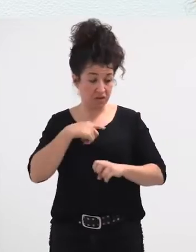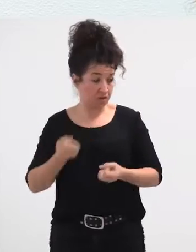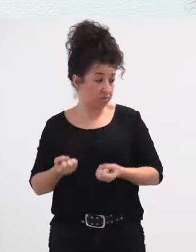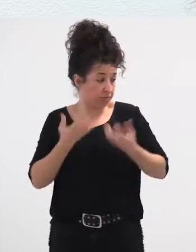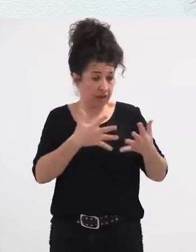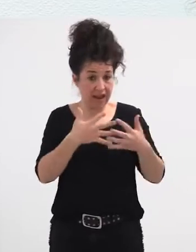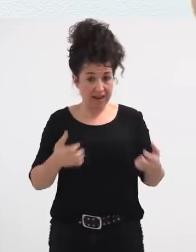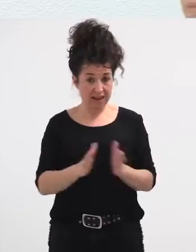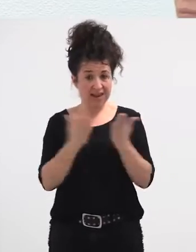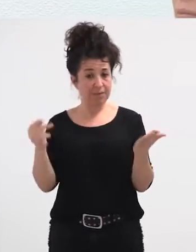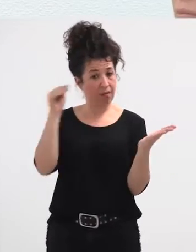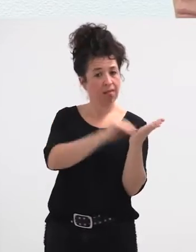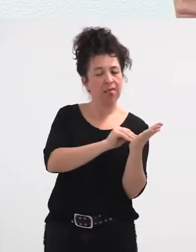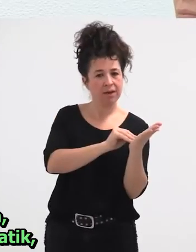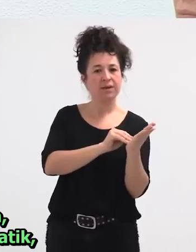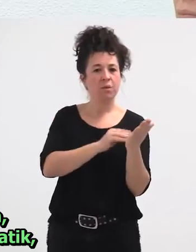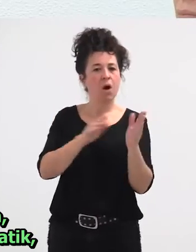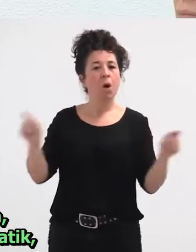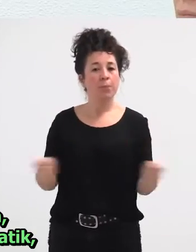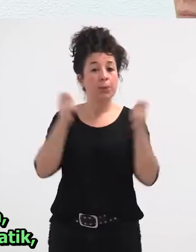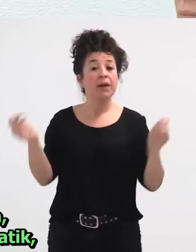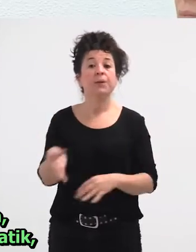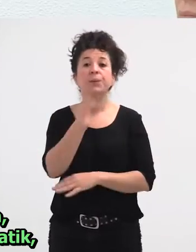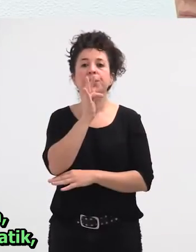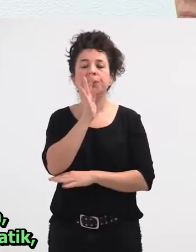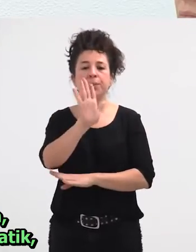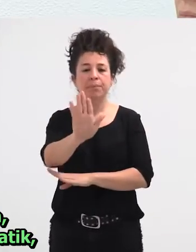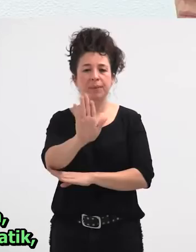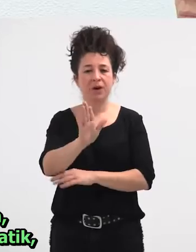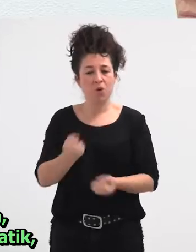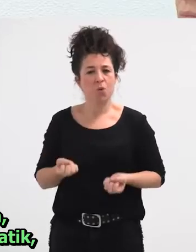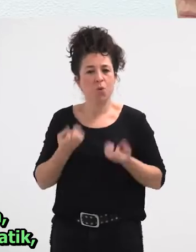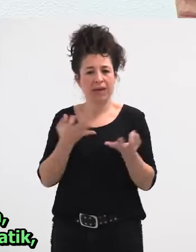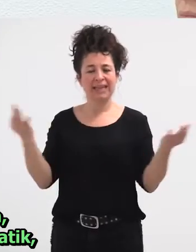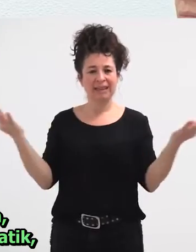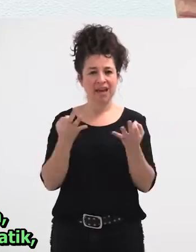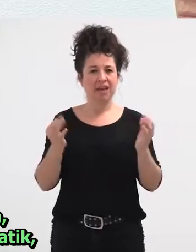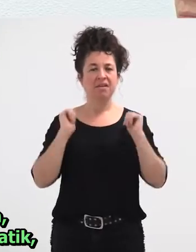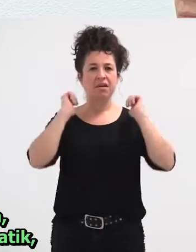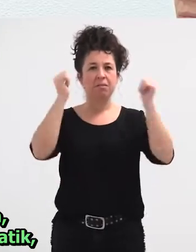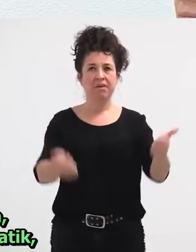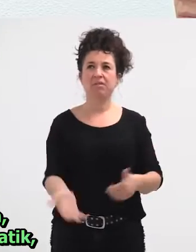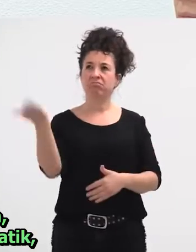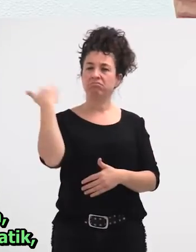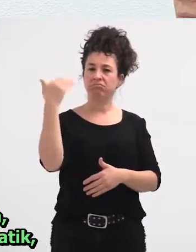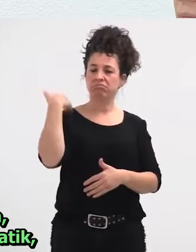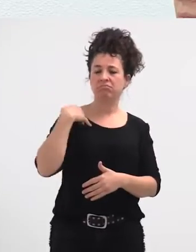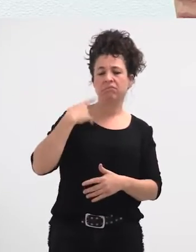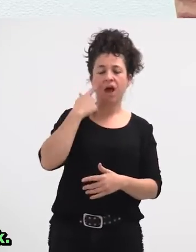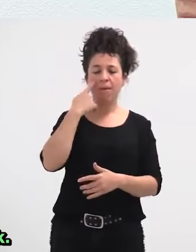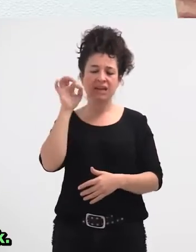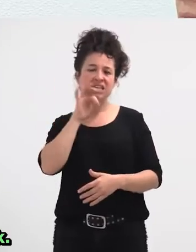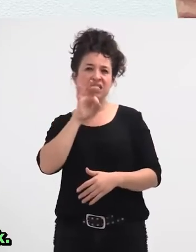inoiz harri gitaratu, hain horren berri eman zigun, zeinean kontatzen duen asizala mende asieratik edo, horreko mende